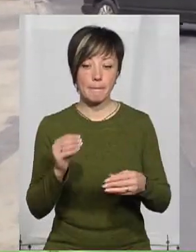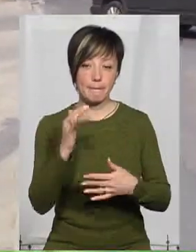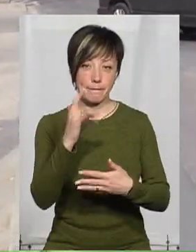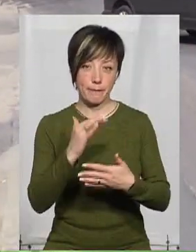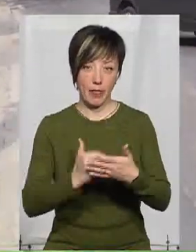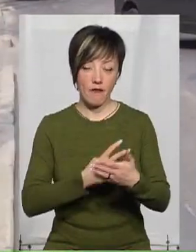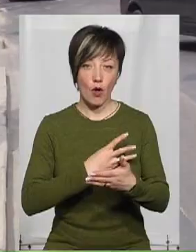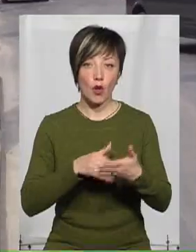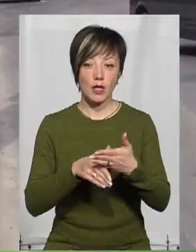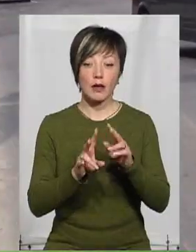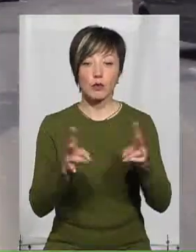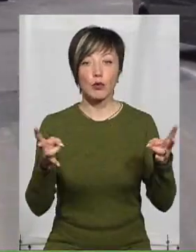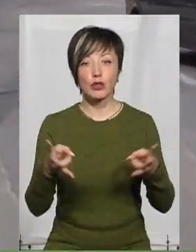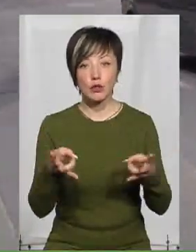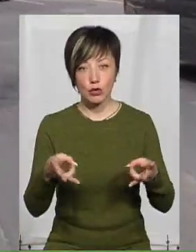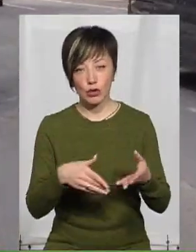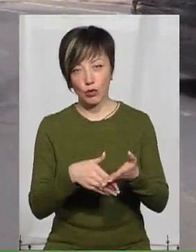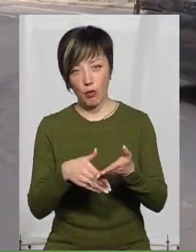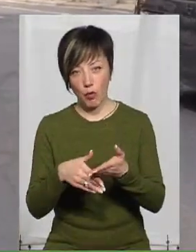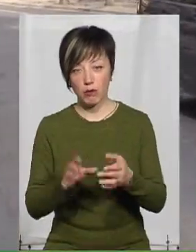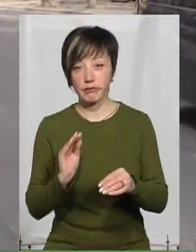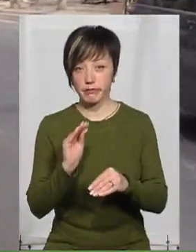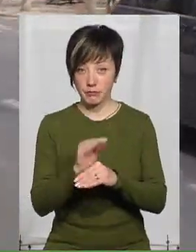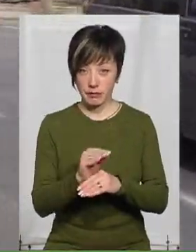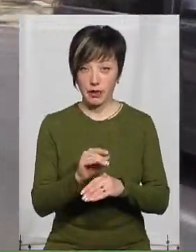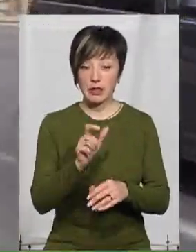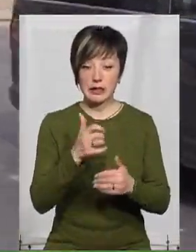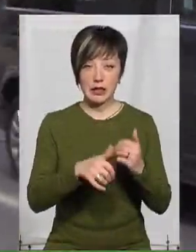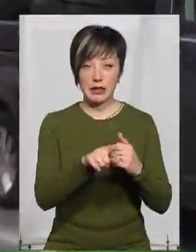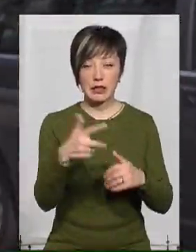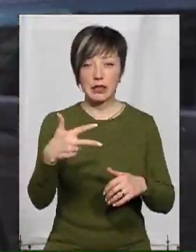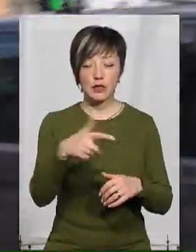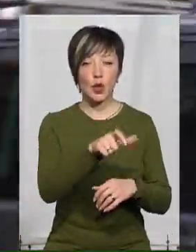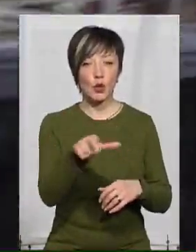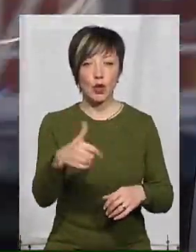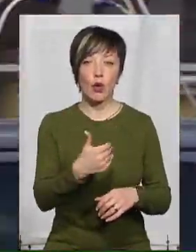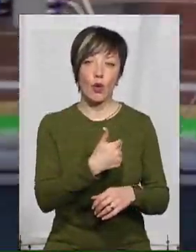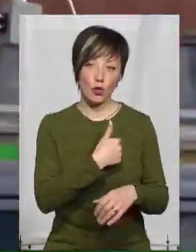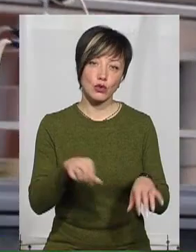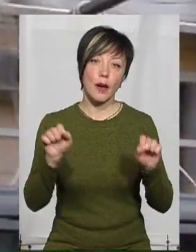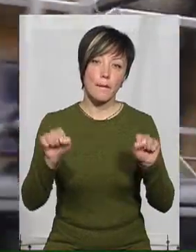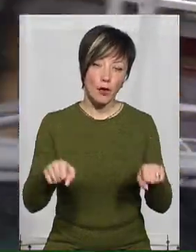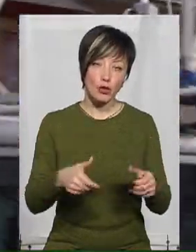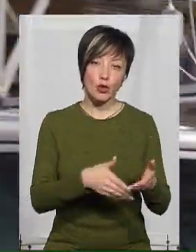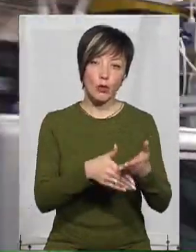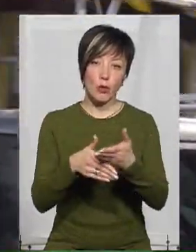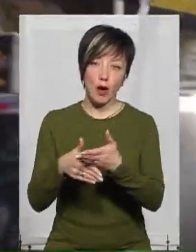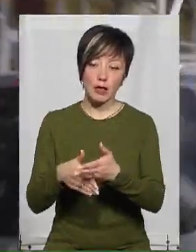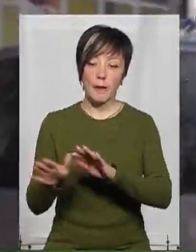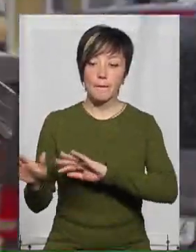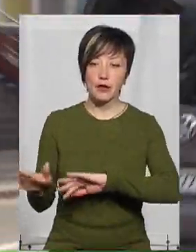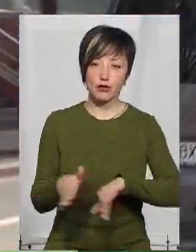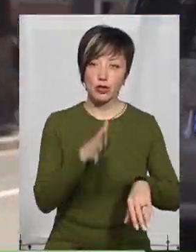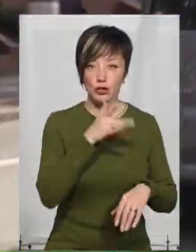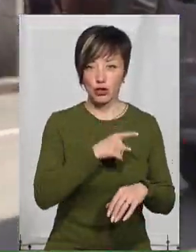волонтерів та потребуючих їхньої допомоги. Додає, серед лицарів є 30 людей, які хочуть і можуть допомагати людям пережити час